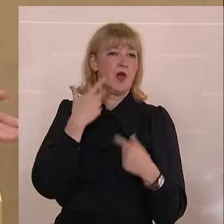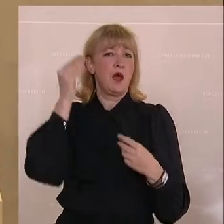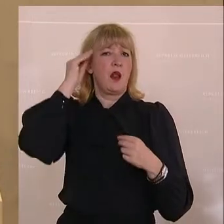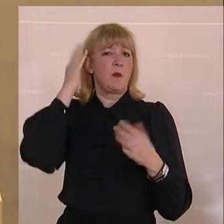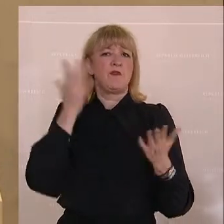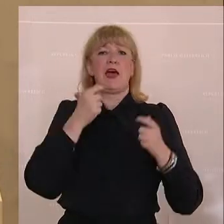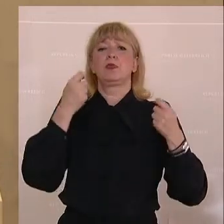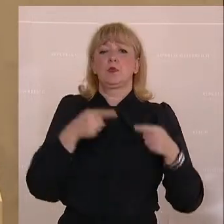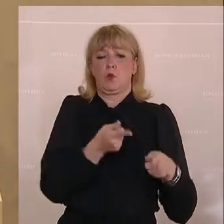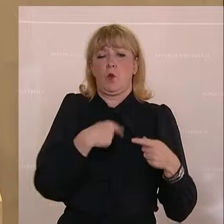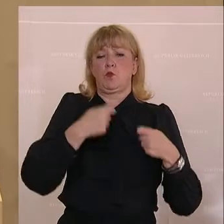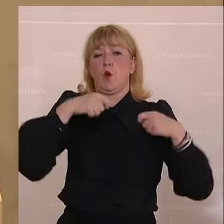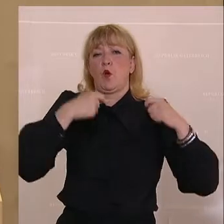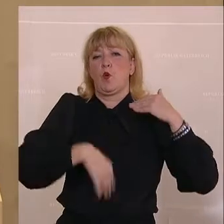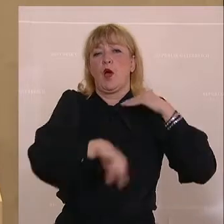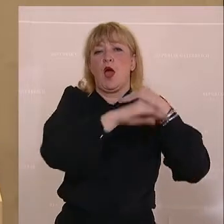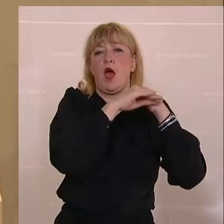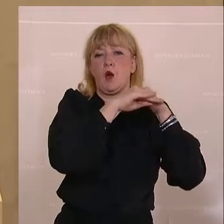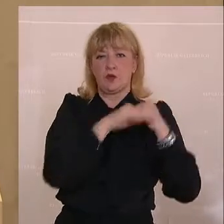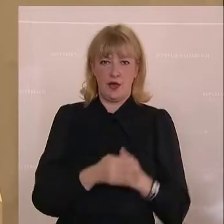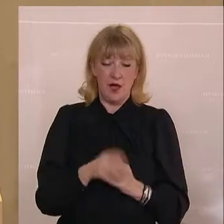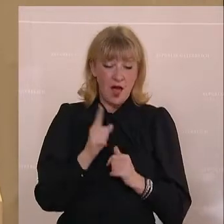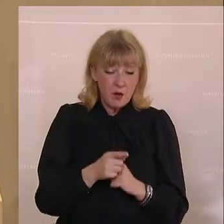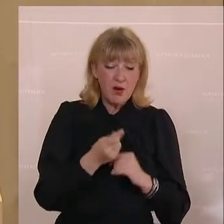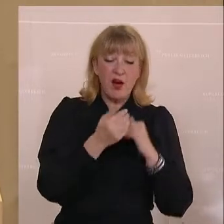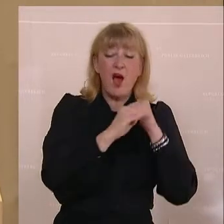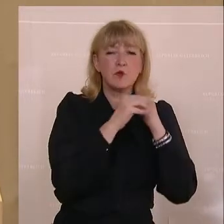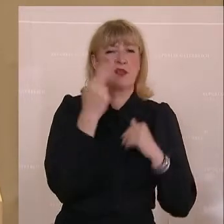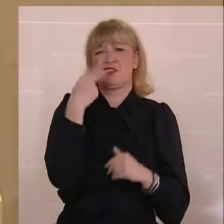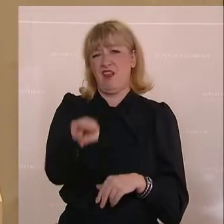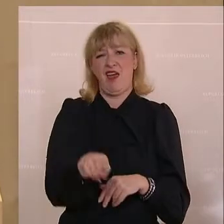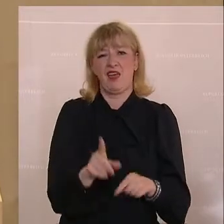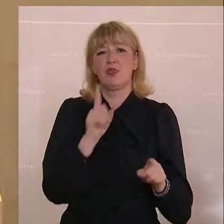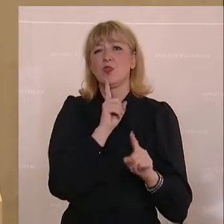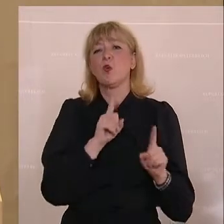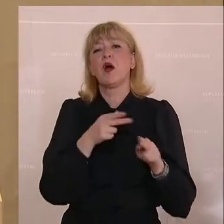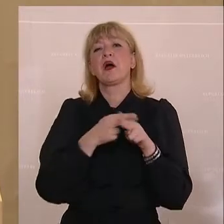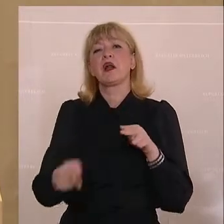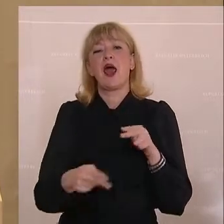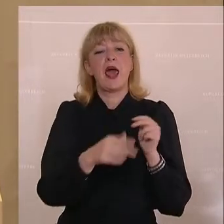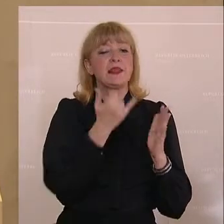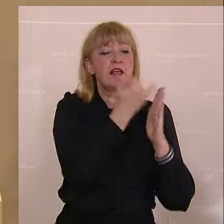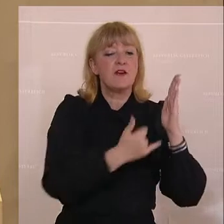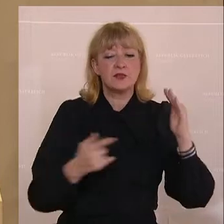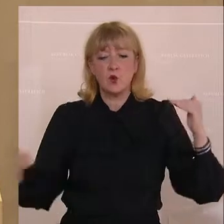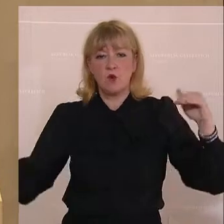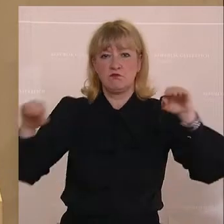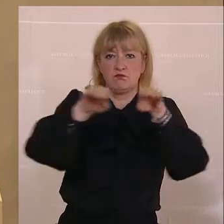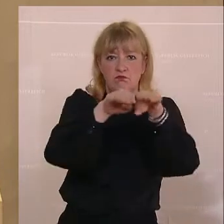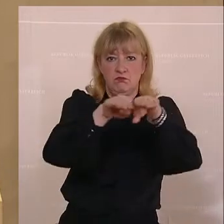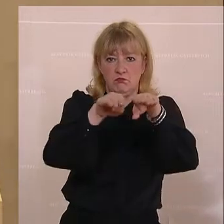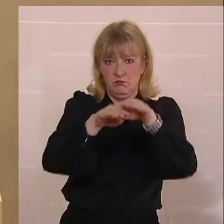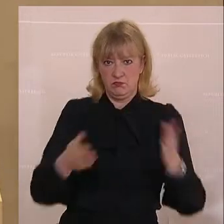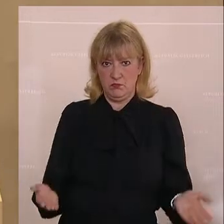Teuerung ausgleichen. Also mit einem Teuerungsausgleich hat das gar nichts zu tun, das ist eine reine Inflationsabgeltung. Wir wissen aber alle, wie wir hier